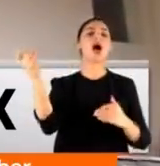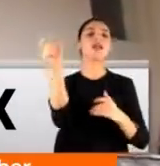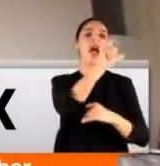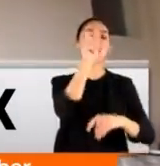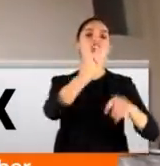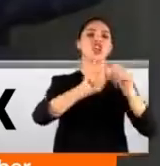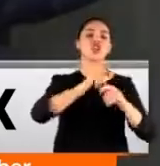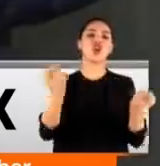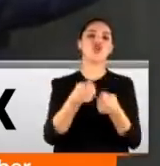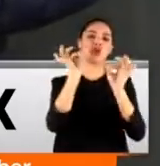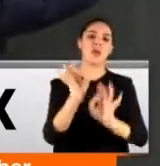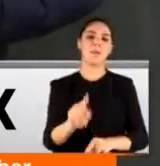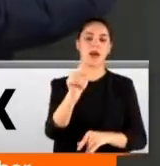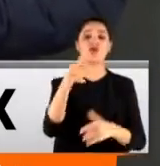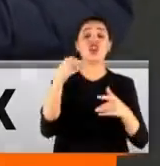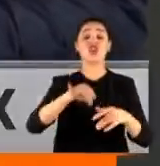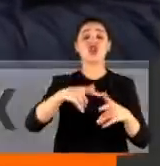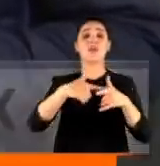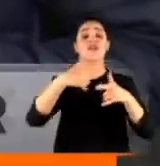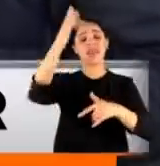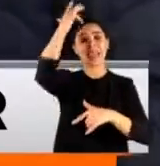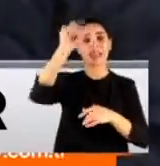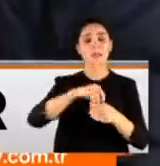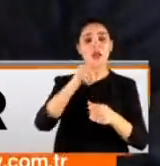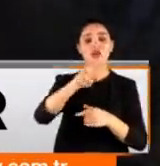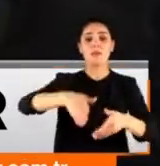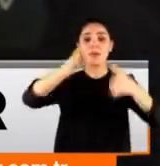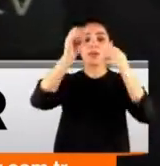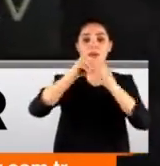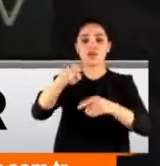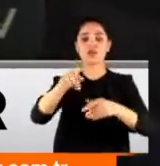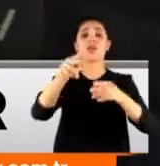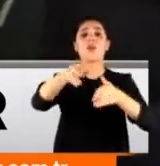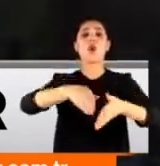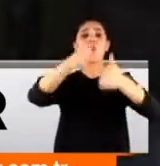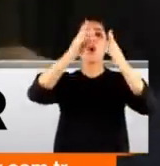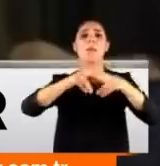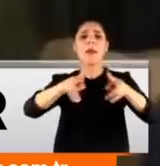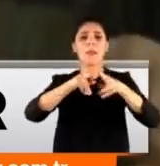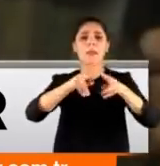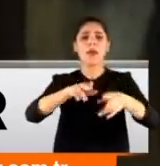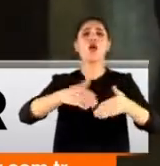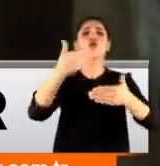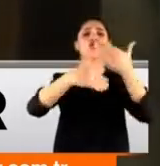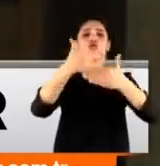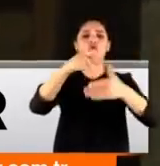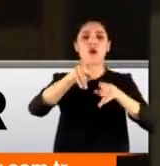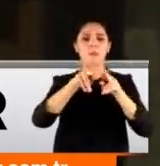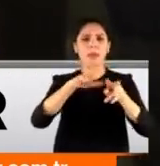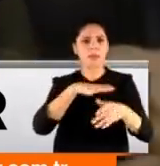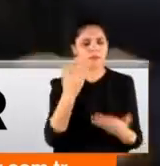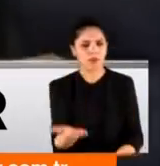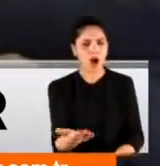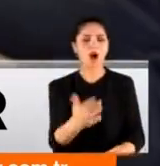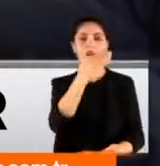çalışmaları başlayacak. Şu anda Fikirtepe'de bir binanın içerisindeyiz. Görüyorsunuz kolonlar patlamış durumda. Duvarlardaysa çatlaklar